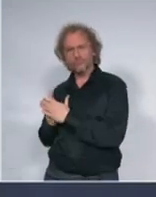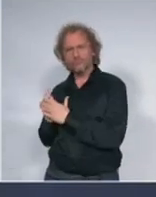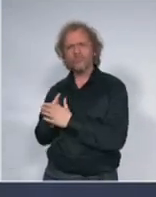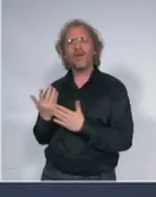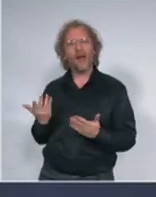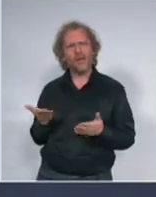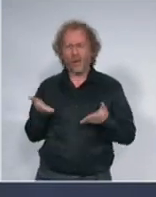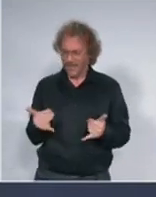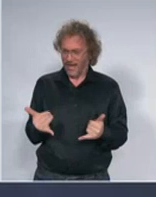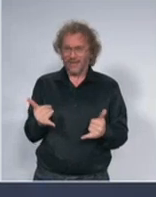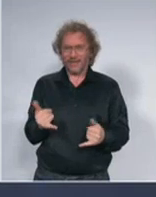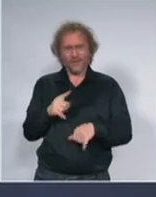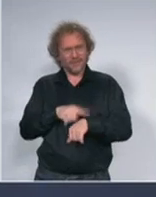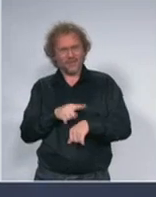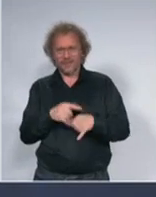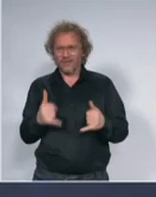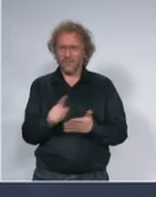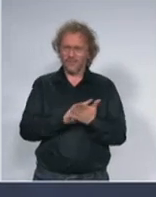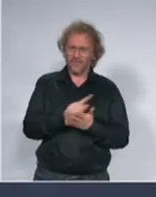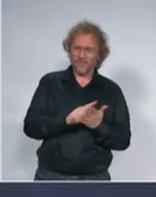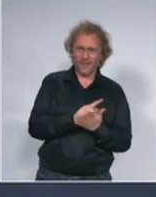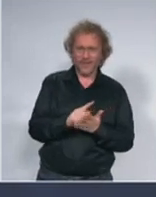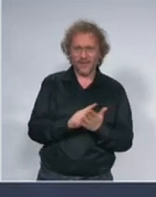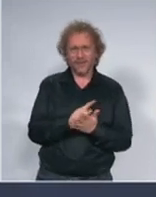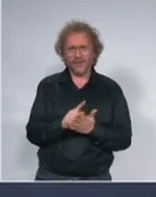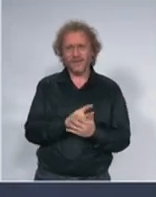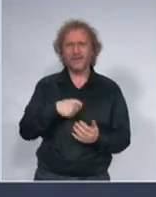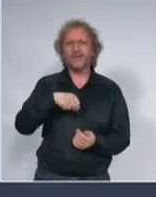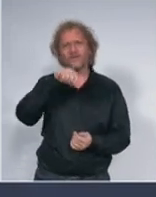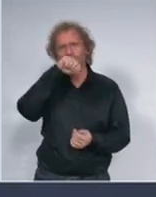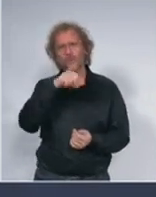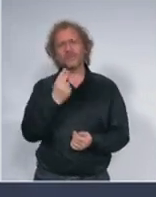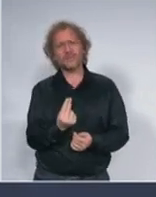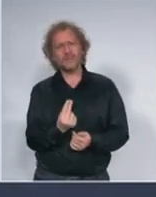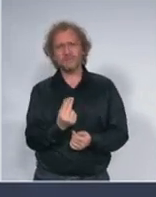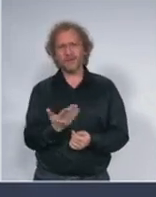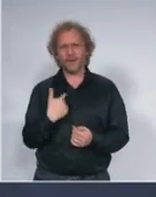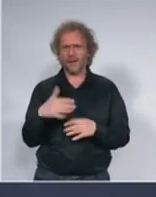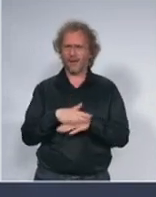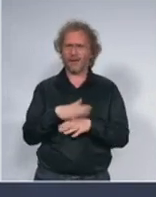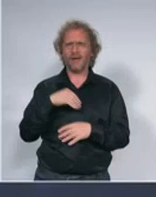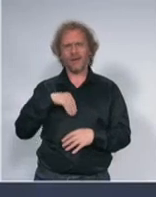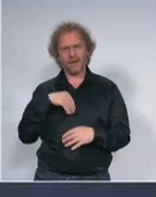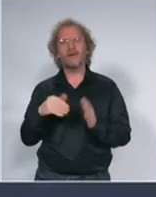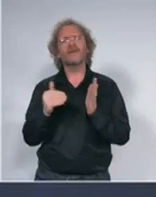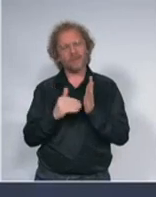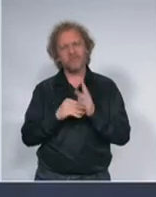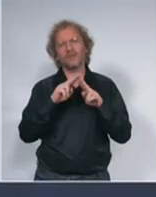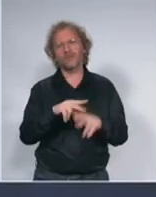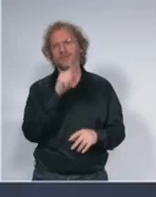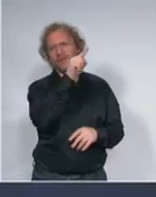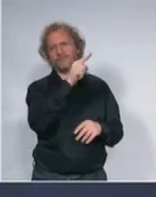trenutku ostati u tim zemljama gde su se našli zato što bi onda